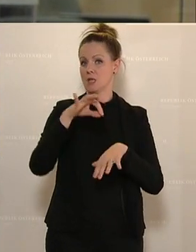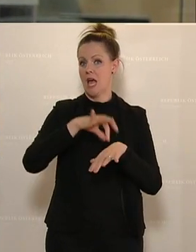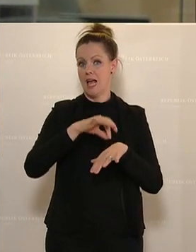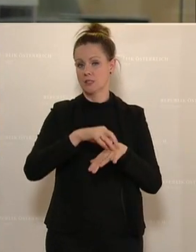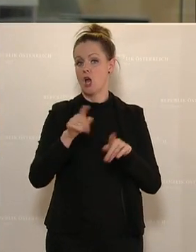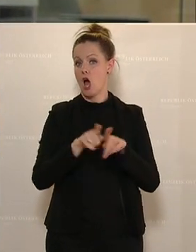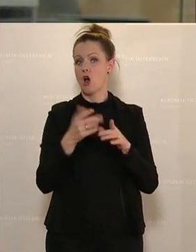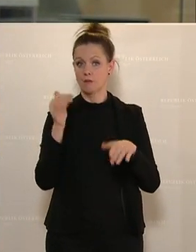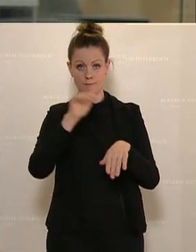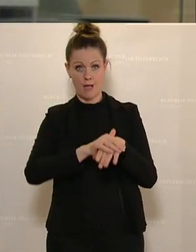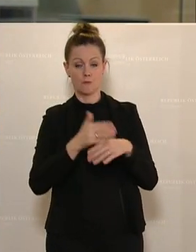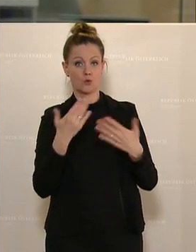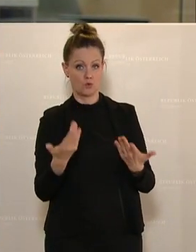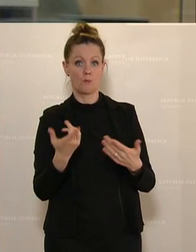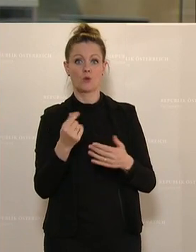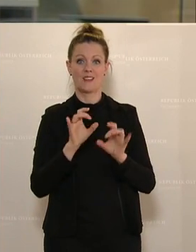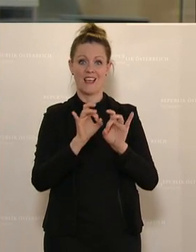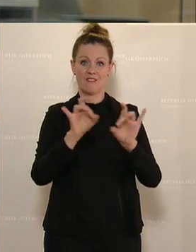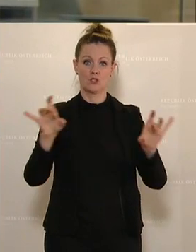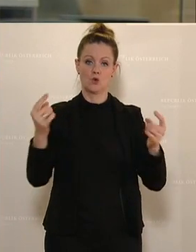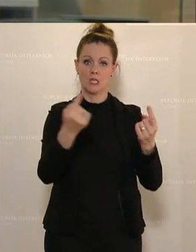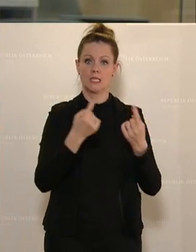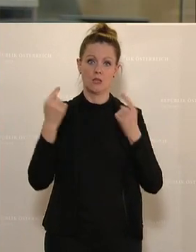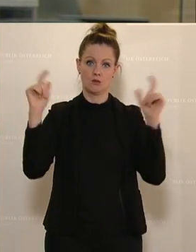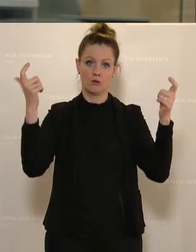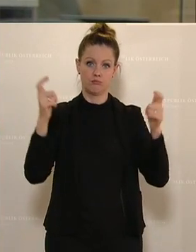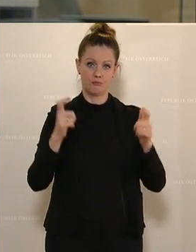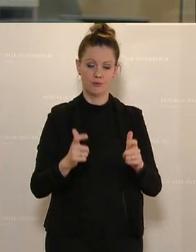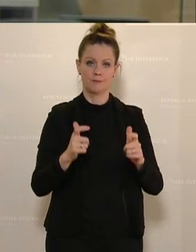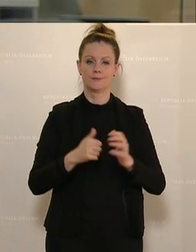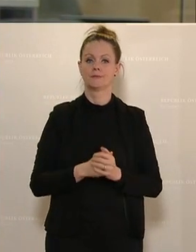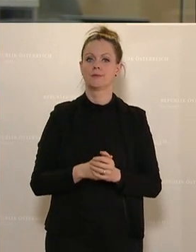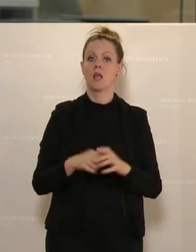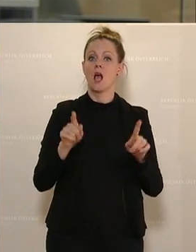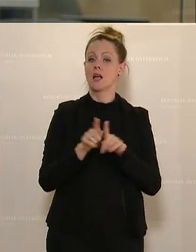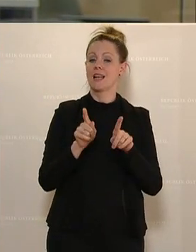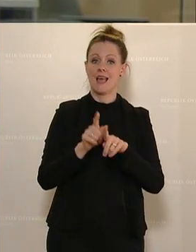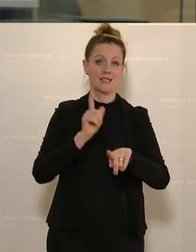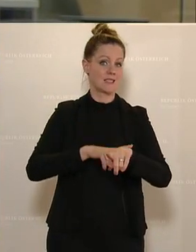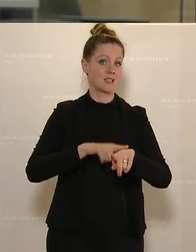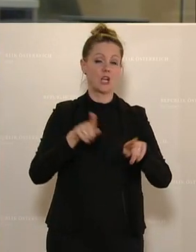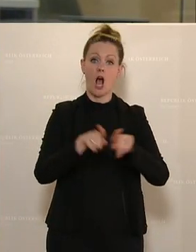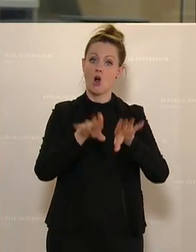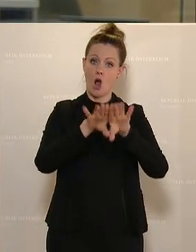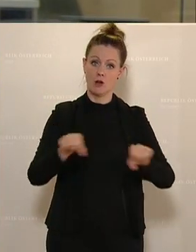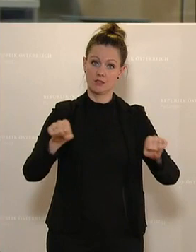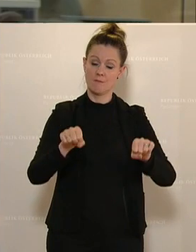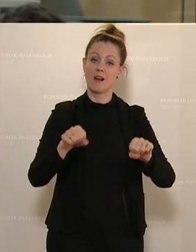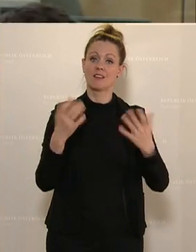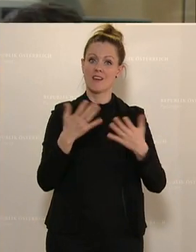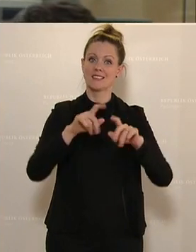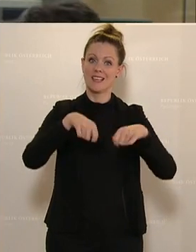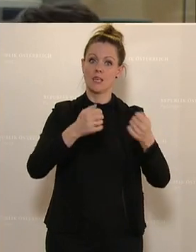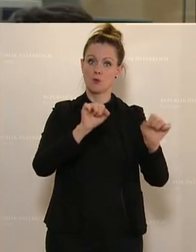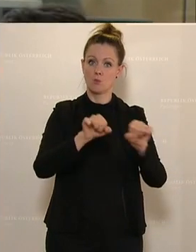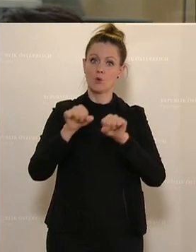festgestellt worden, dass damit das Infektionsgeschehen entsprechend verringert wird. Wir haben uns gleichzeitig darauf verständigt, dass es die Möglichkeit